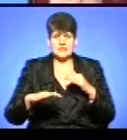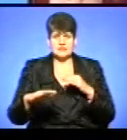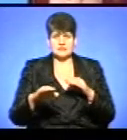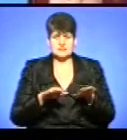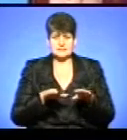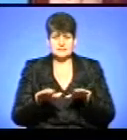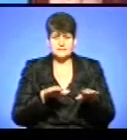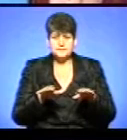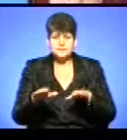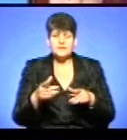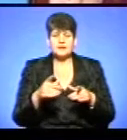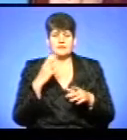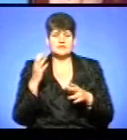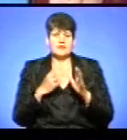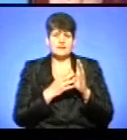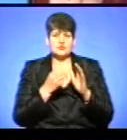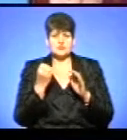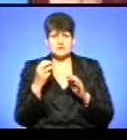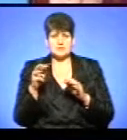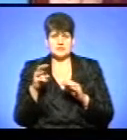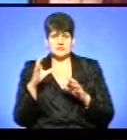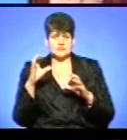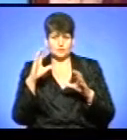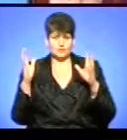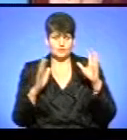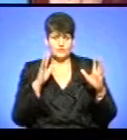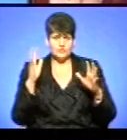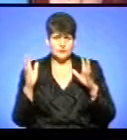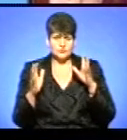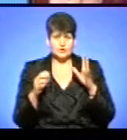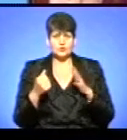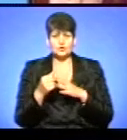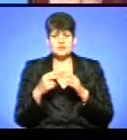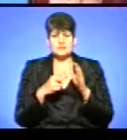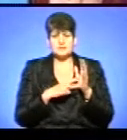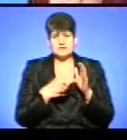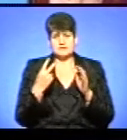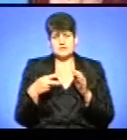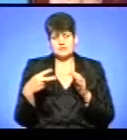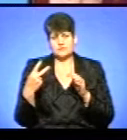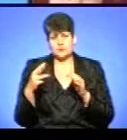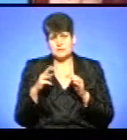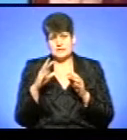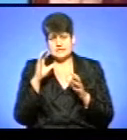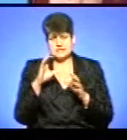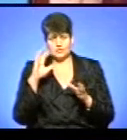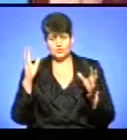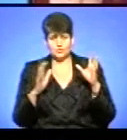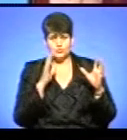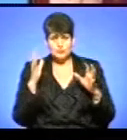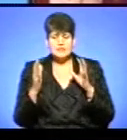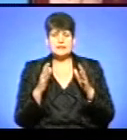північно-західний – 9-14 метрів за секунду. Поривами – до 17-22 метрів за секунду.